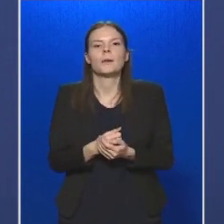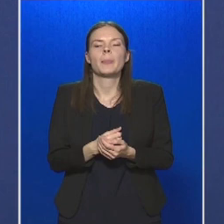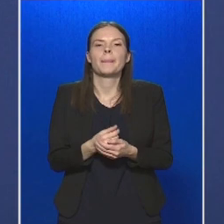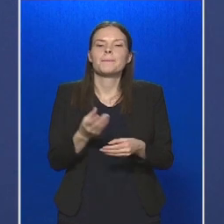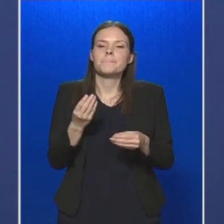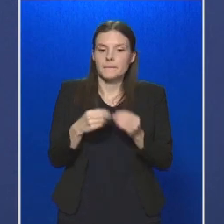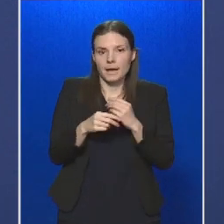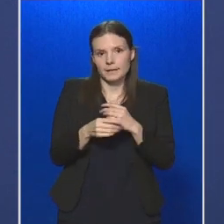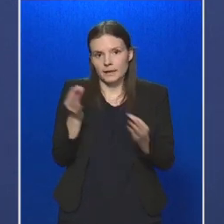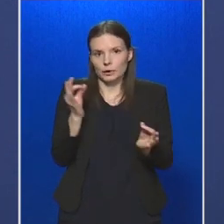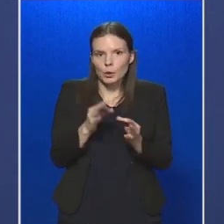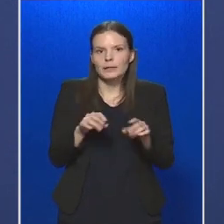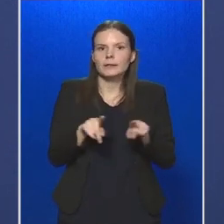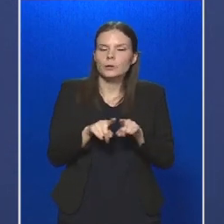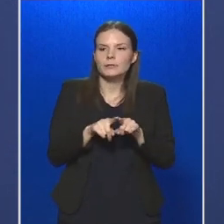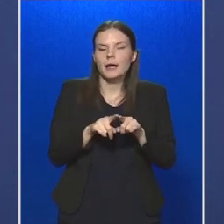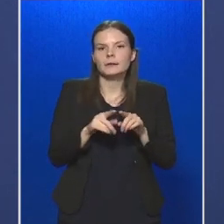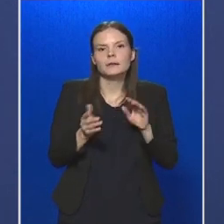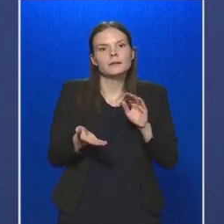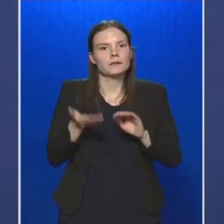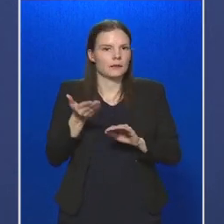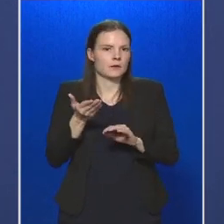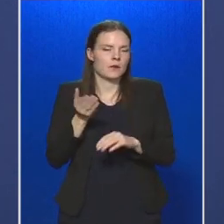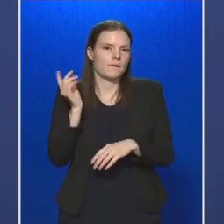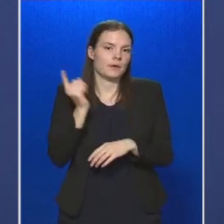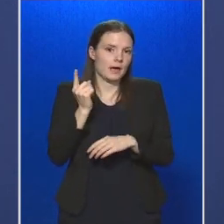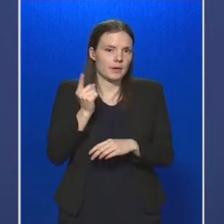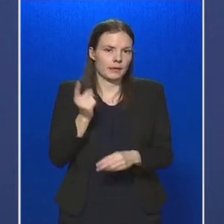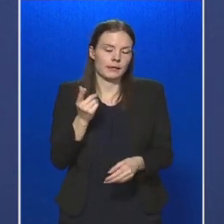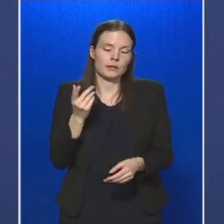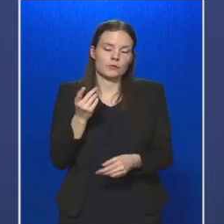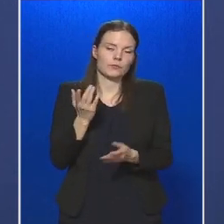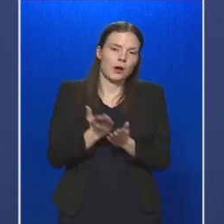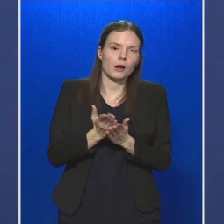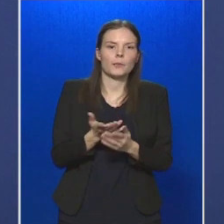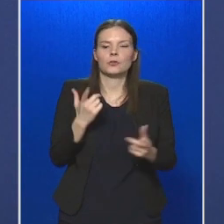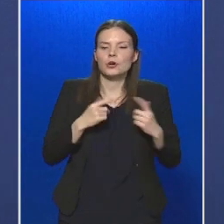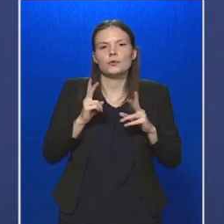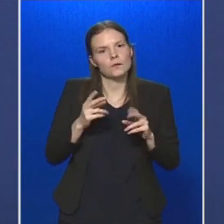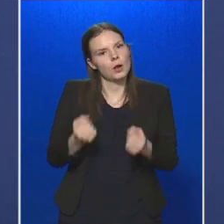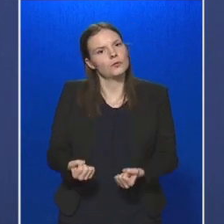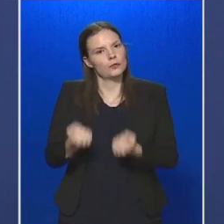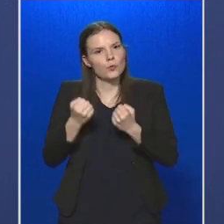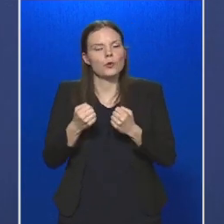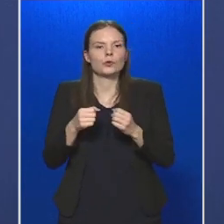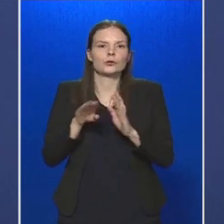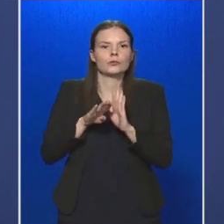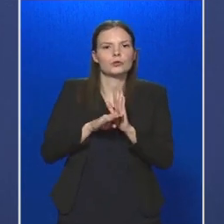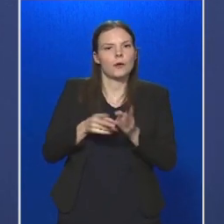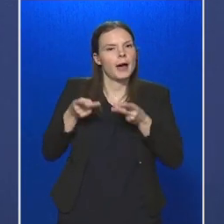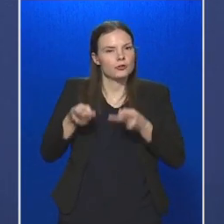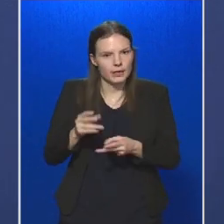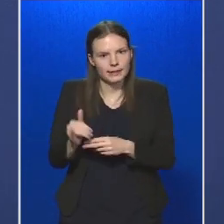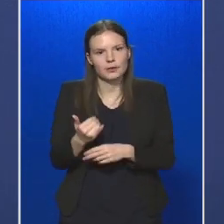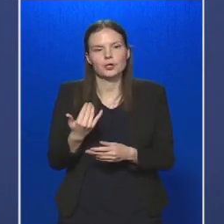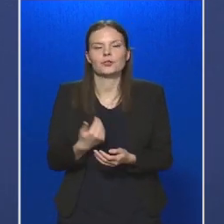történhetett meg az, hogy ilyen jelentős számú figyelmeztetést alkalmaztunk, de sajnos vannak súlyosabb szabályszegések is, illetve